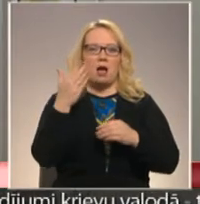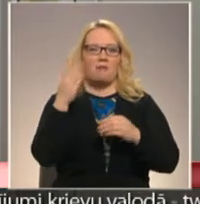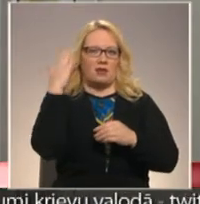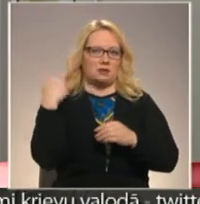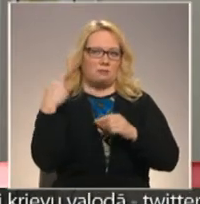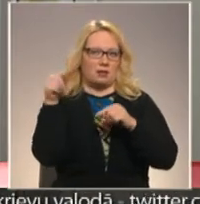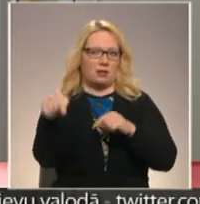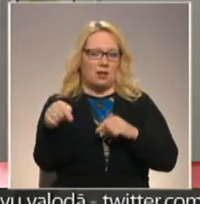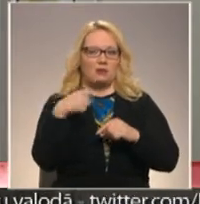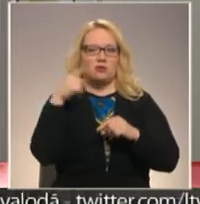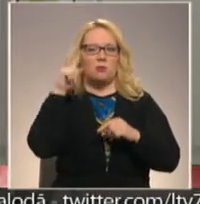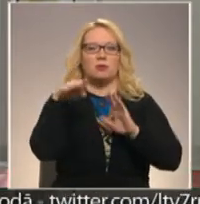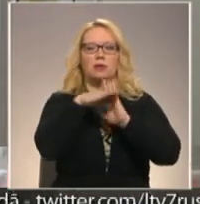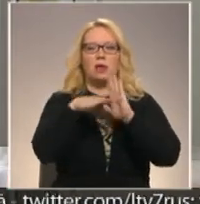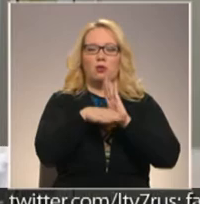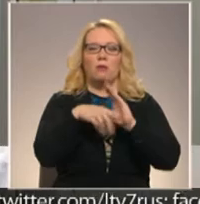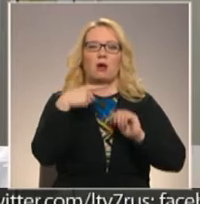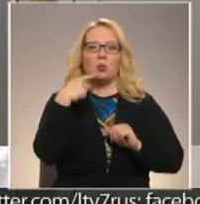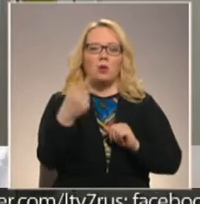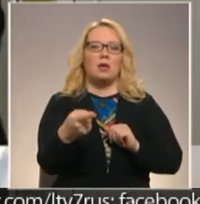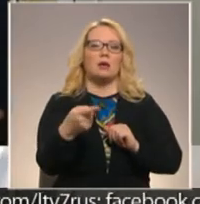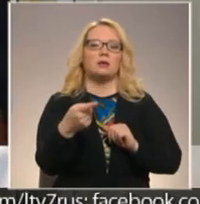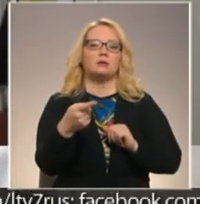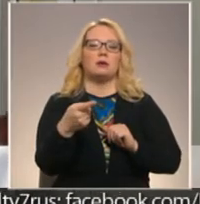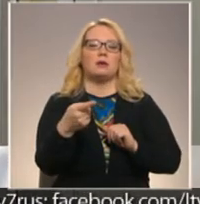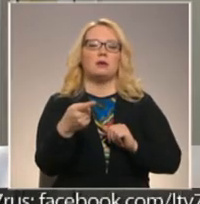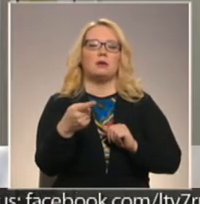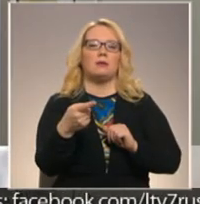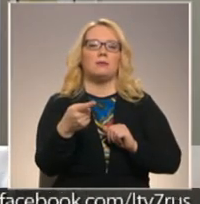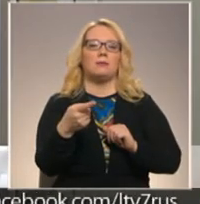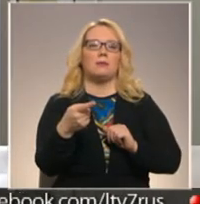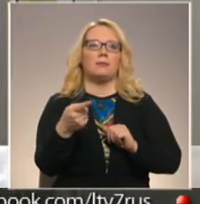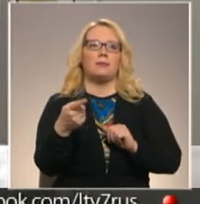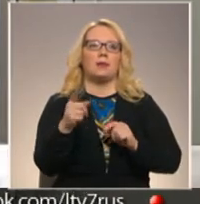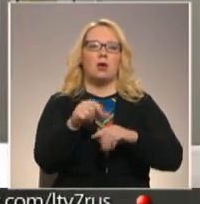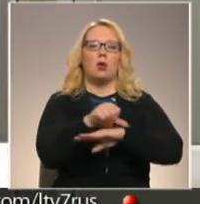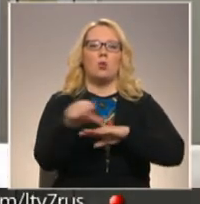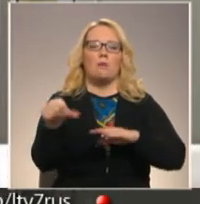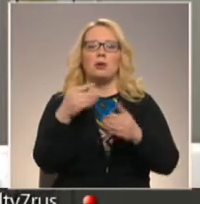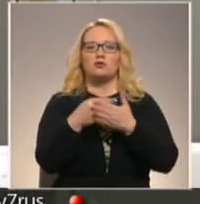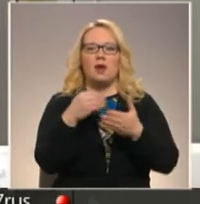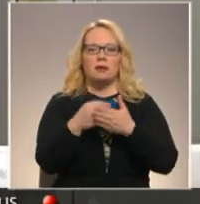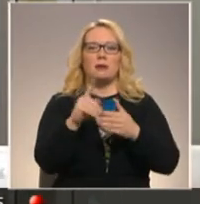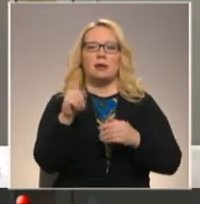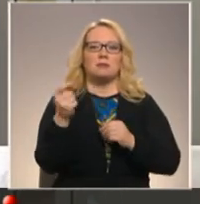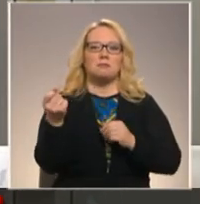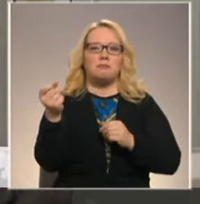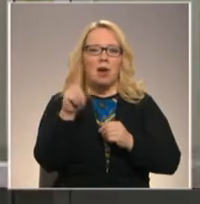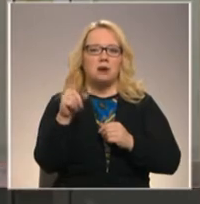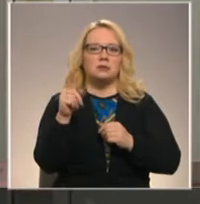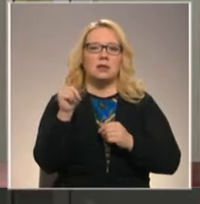Protams, likumdošanai noteiktas robežu vērtības, kas pārsniedzotos,